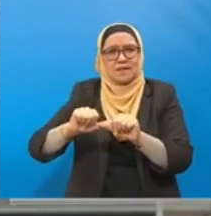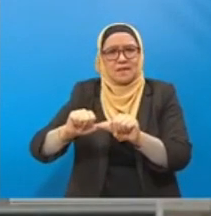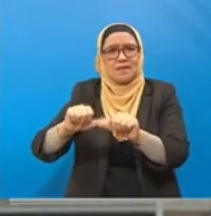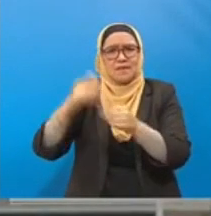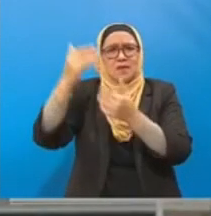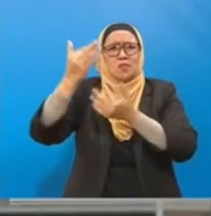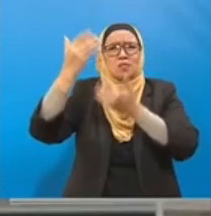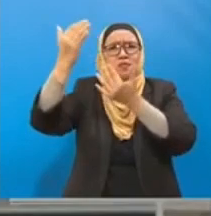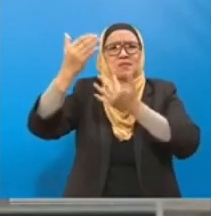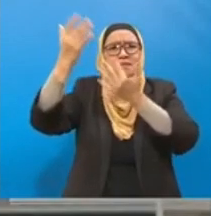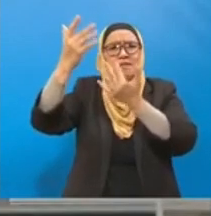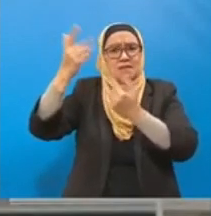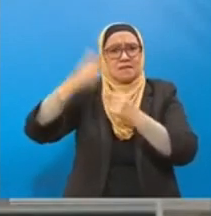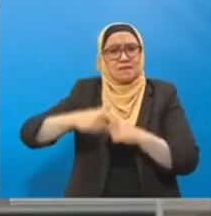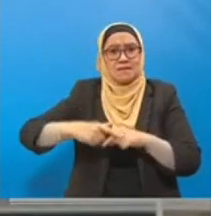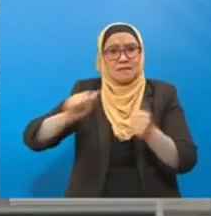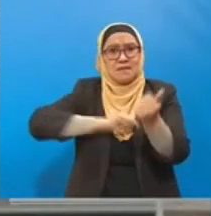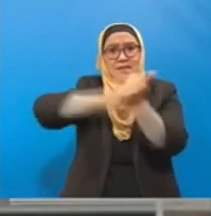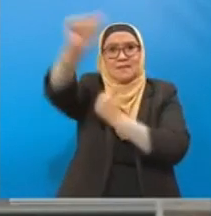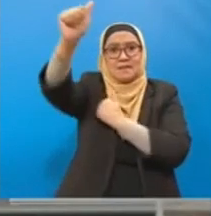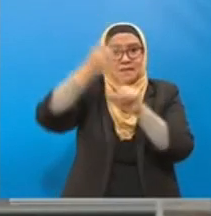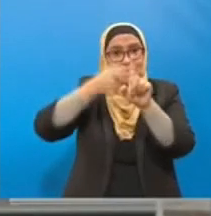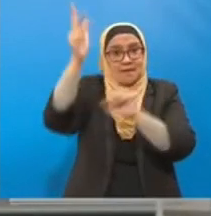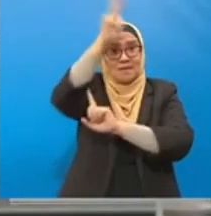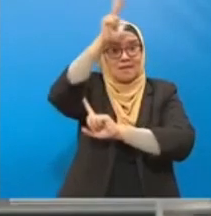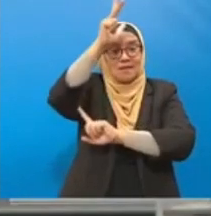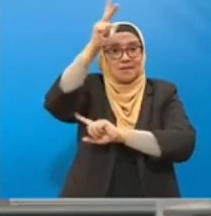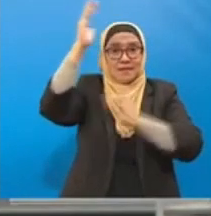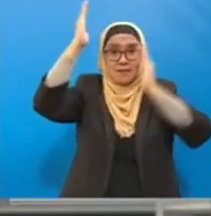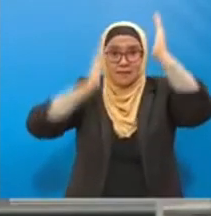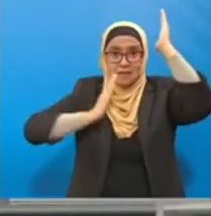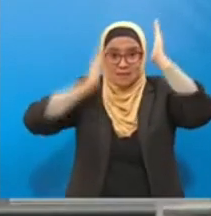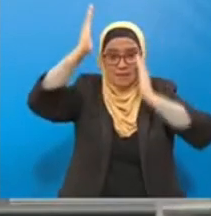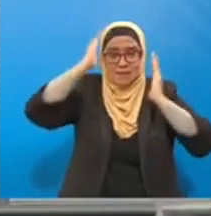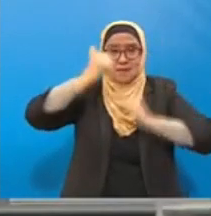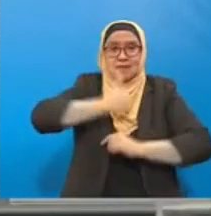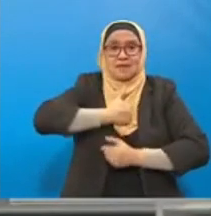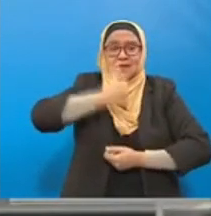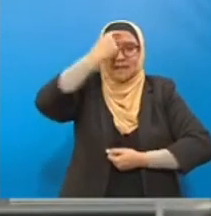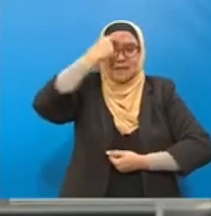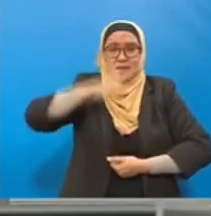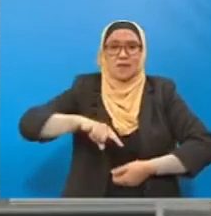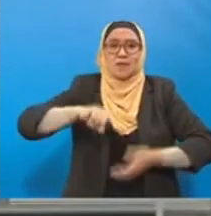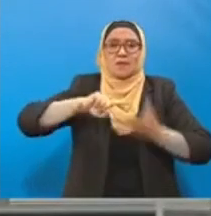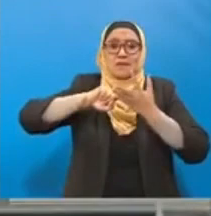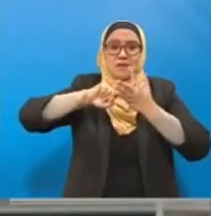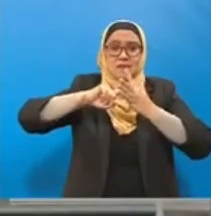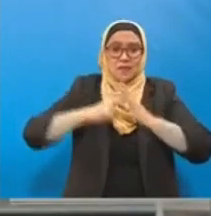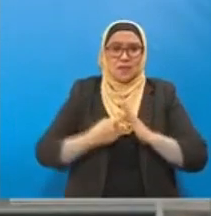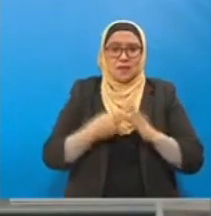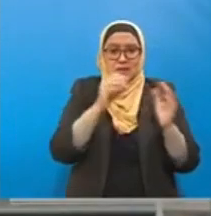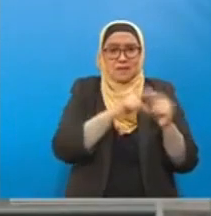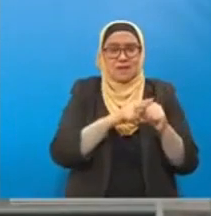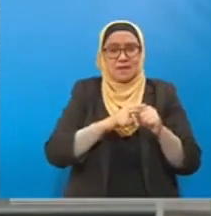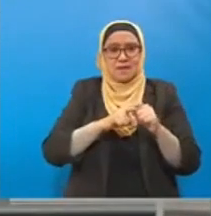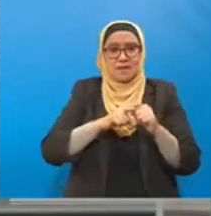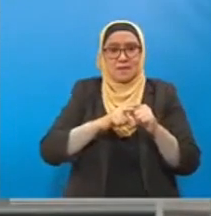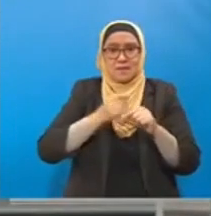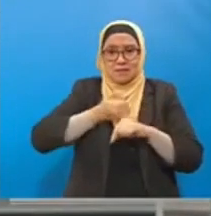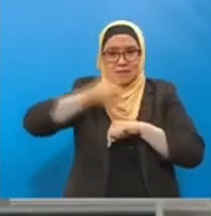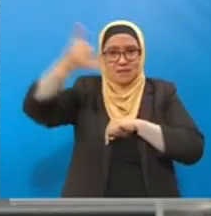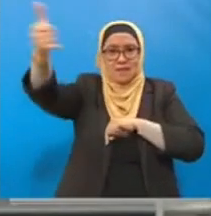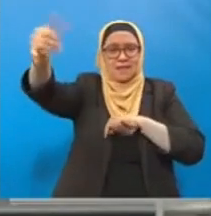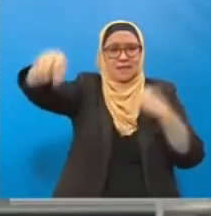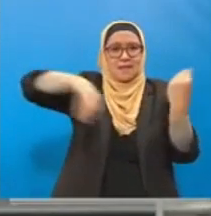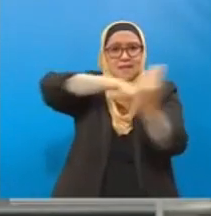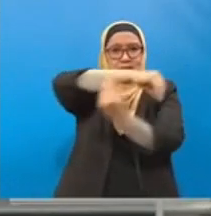daripada kerajaan kita sendiri untuk kita memulakan membenarkan operasi Umrah sebagian yang dimaklumkan tadi